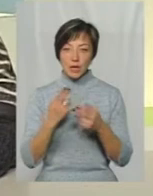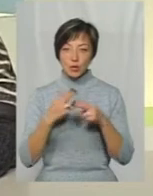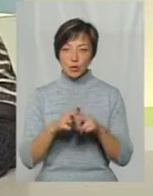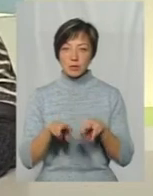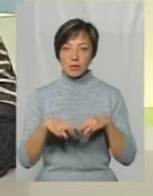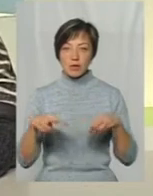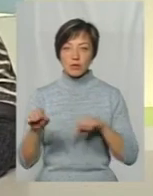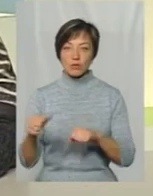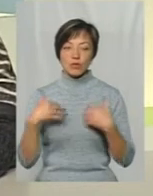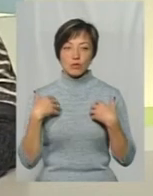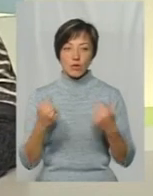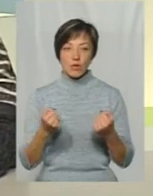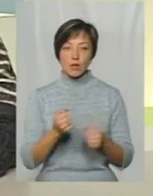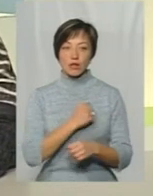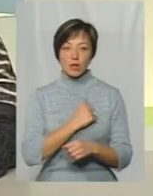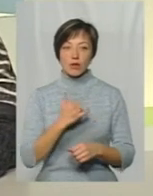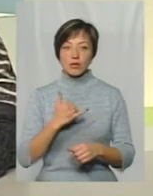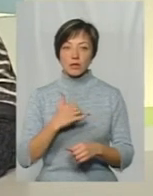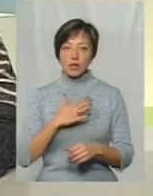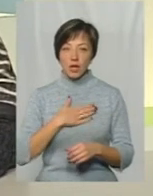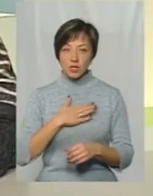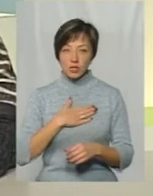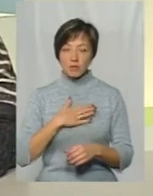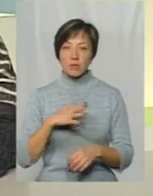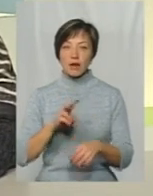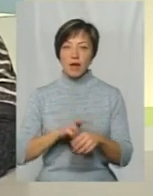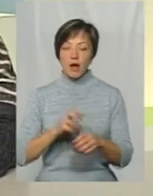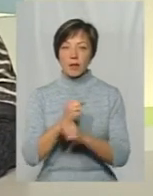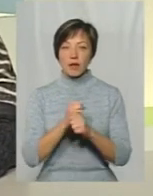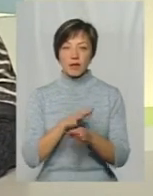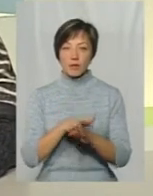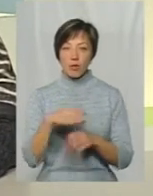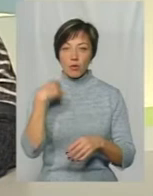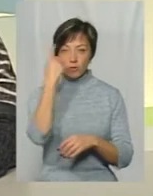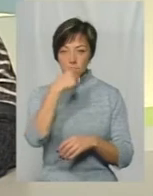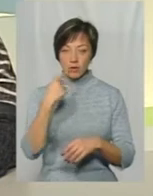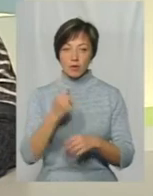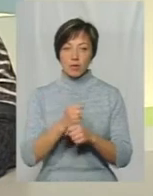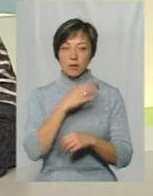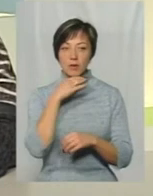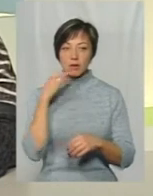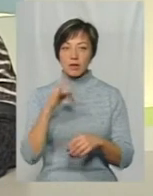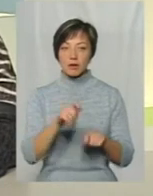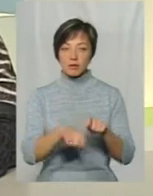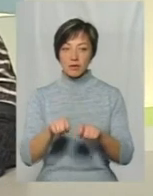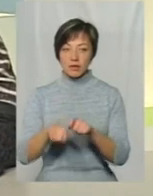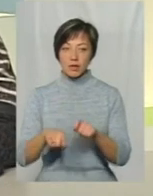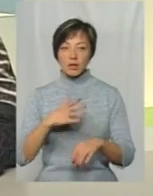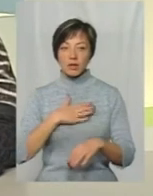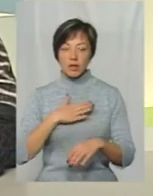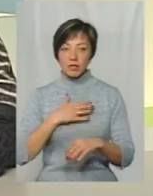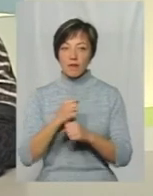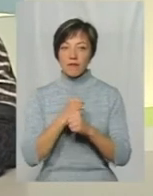Міністерства охорони здоров'я, яка на жаль нашими фармацевтами не виконується Ми особисто робили неодноразово перевірки наших